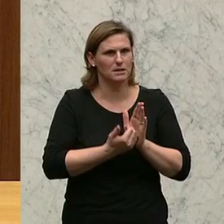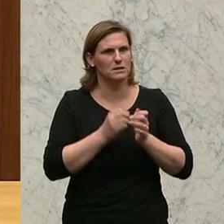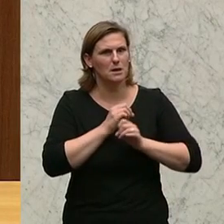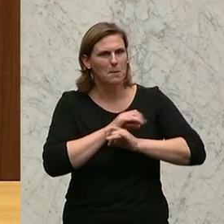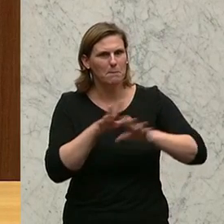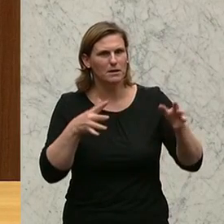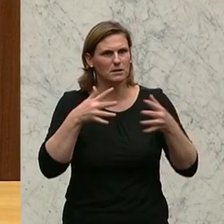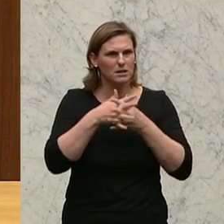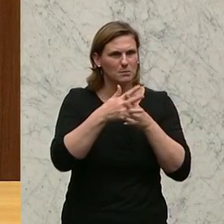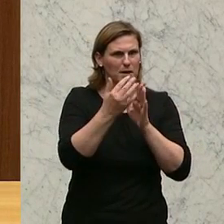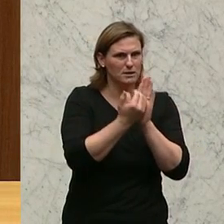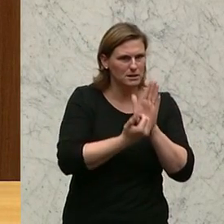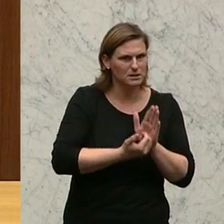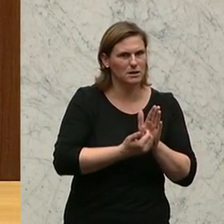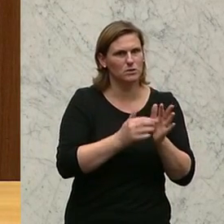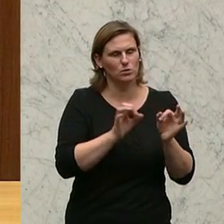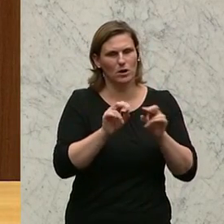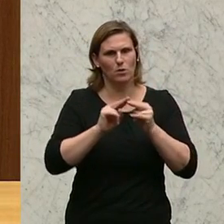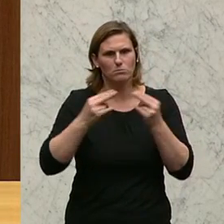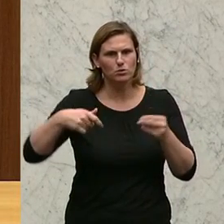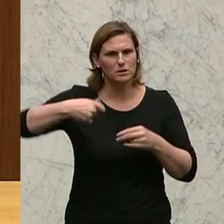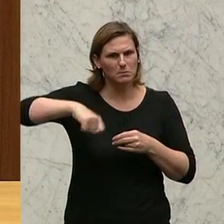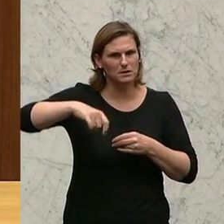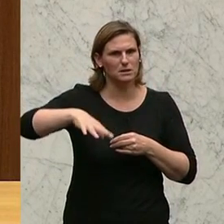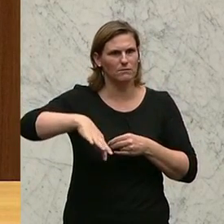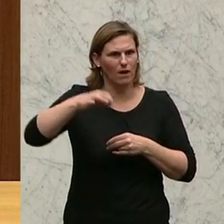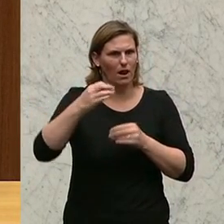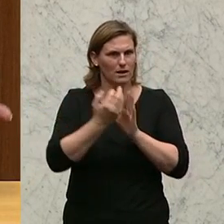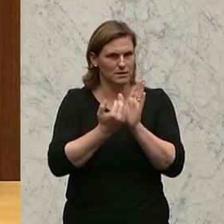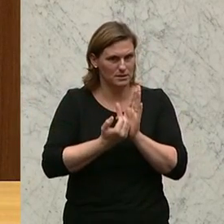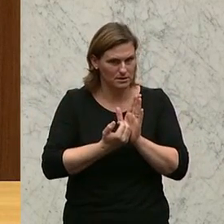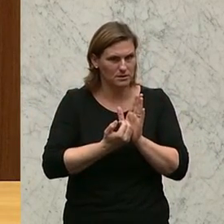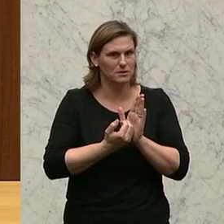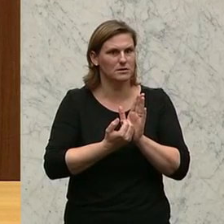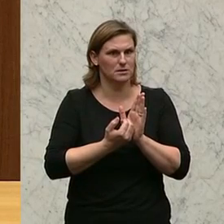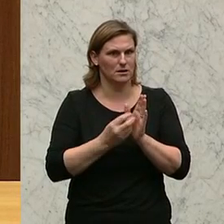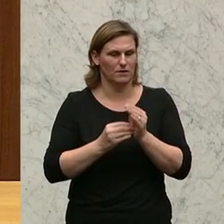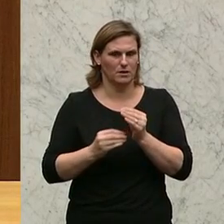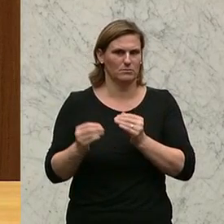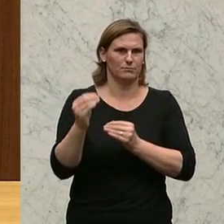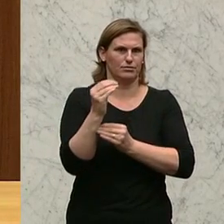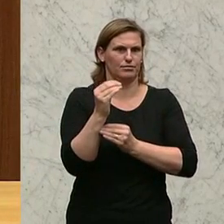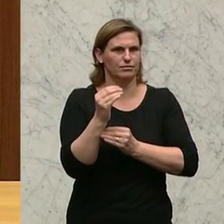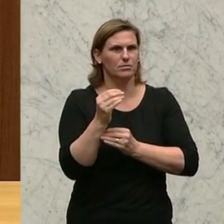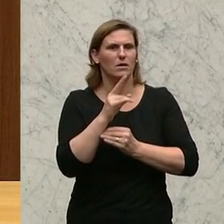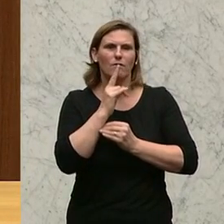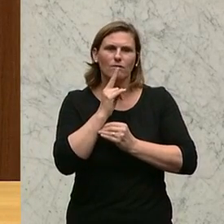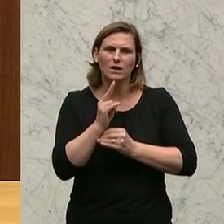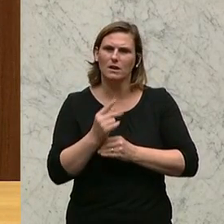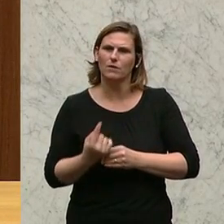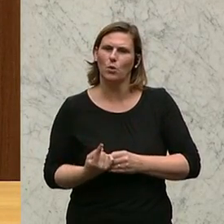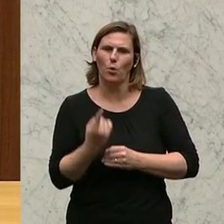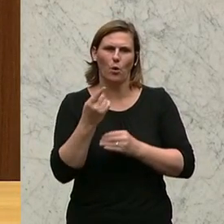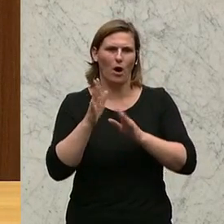Medientransparenzgesetzes und Bundespräsidentenwahlgesetzes erfolgt ein wirklich erhöhter